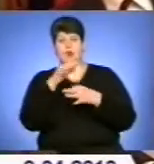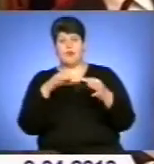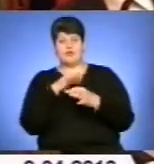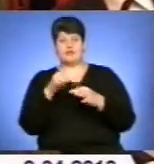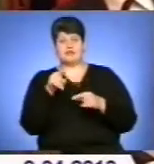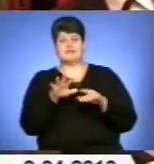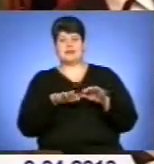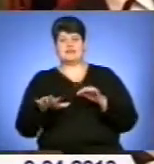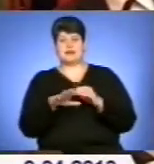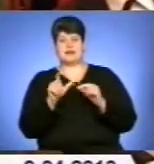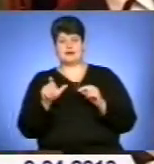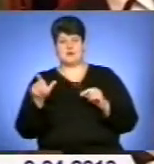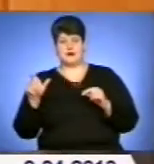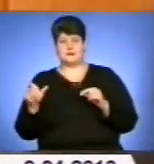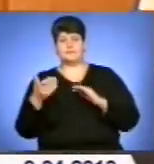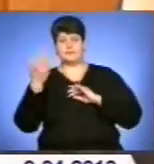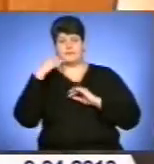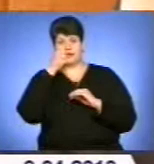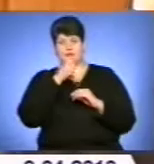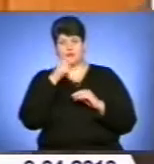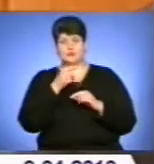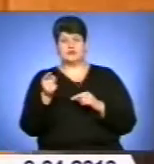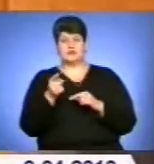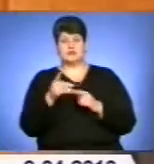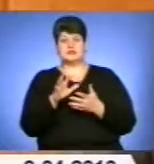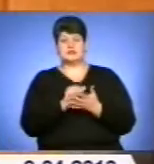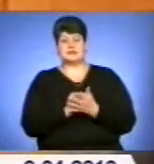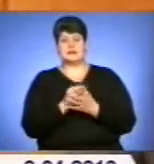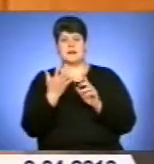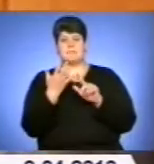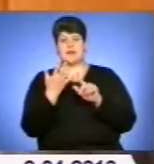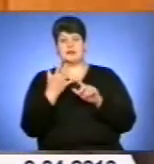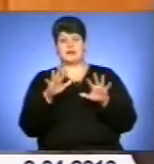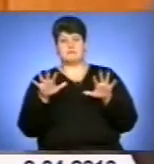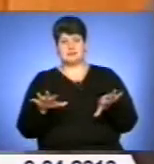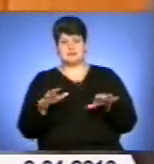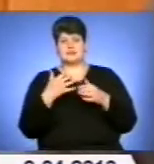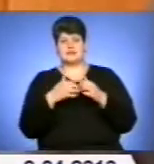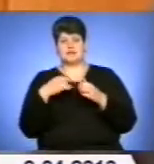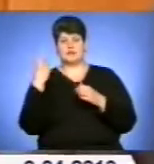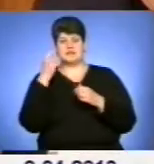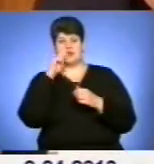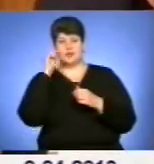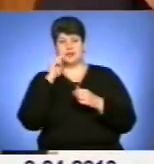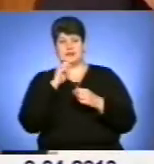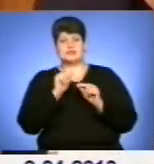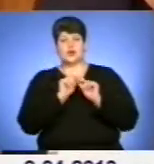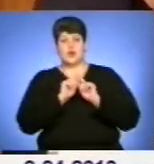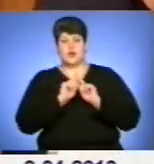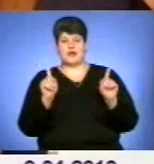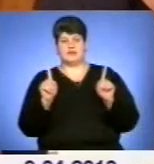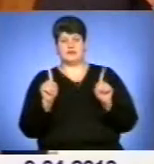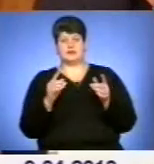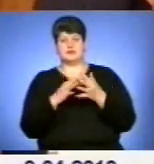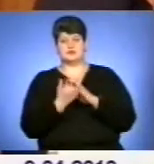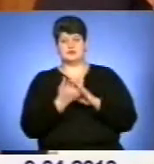територіальних громадах. Торік Тернопільщина зайняла п'яте рейтингове місце серед областей України із окремих показників аграрно